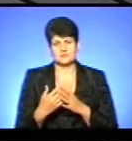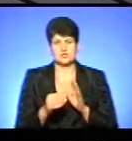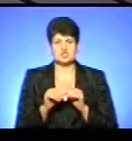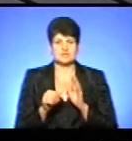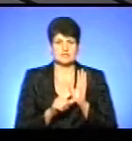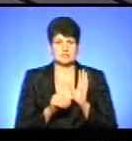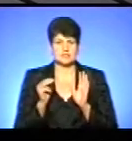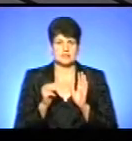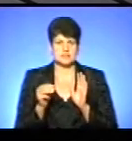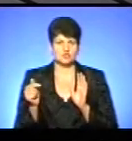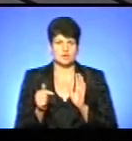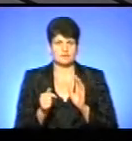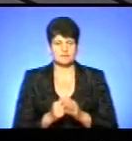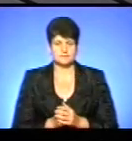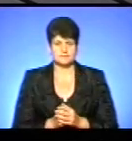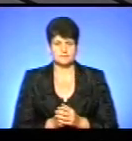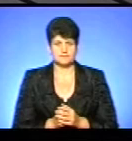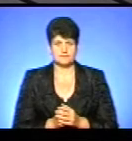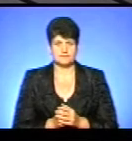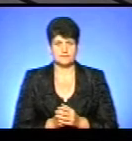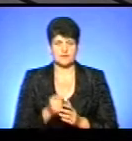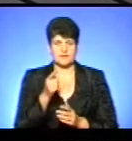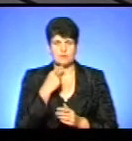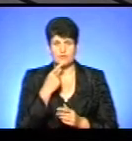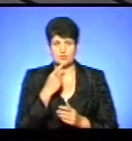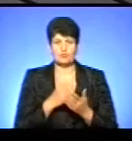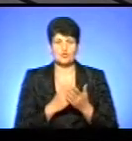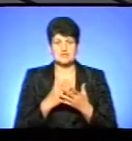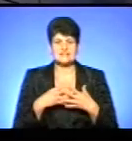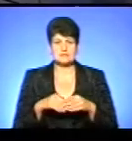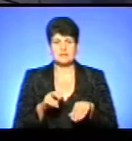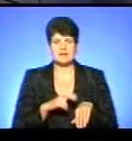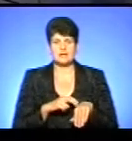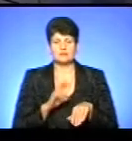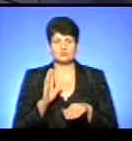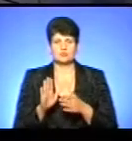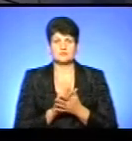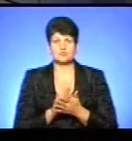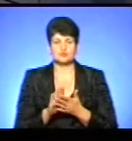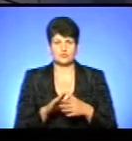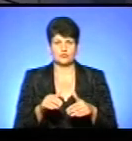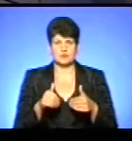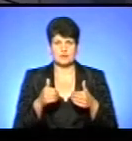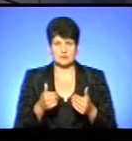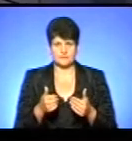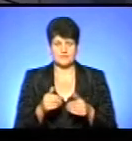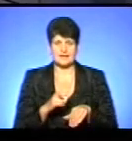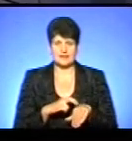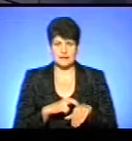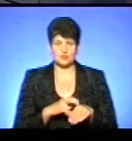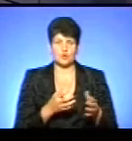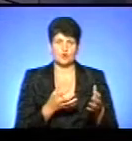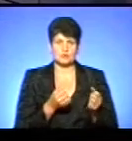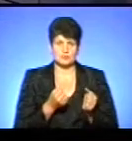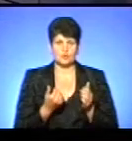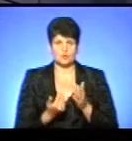16 тисяч гривень. Нам тут вже показують послуги сімейного лікаря, які будуть безкоштовно надані. Розкажіть, будь ласка, лікар отримує